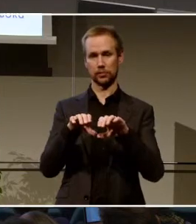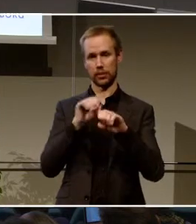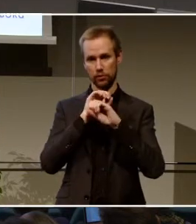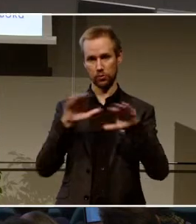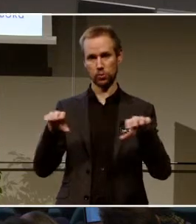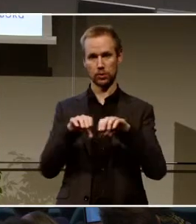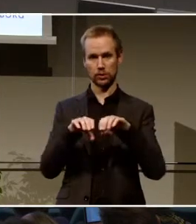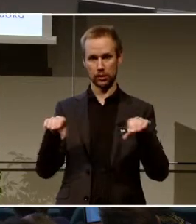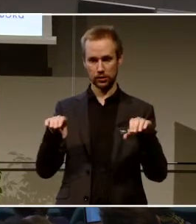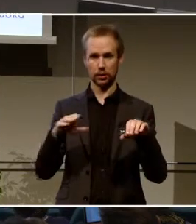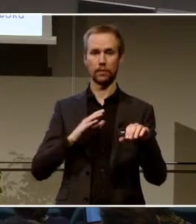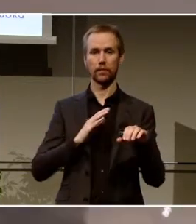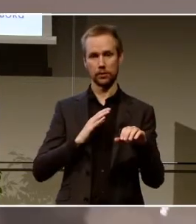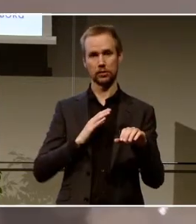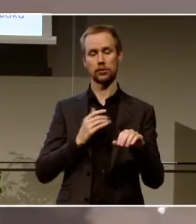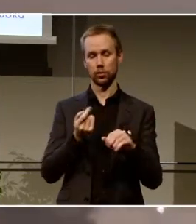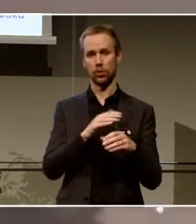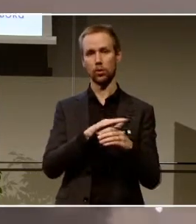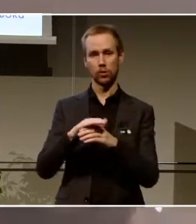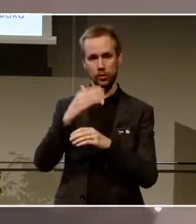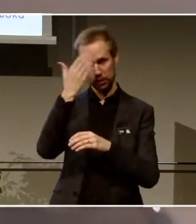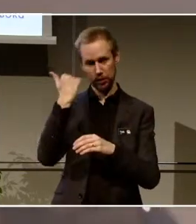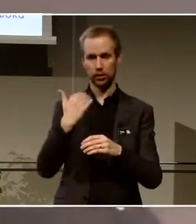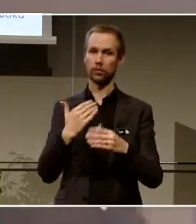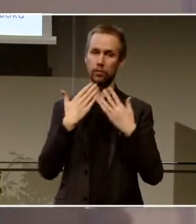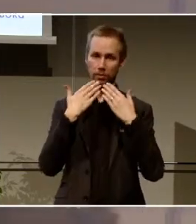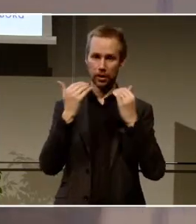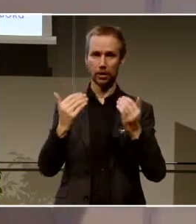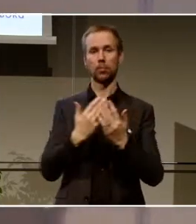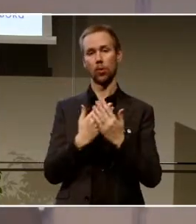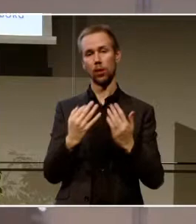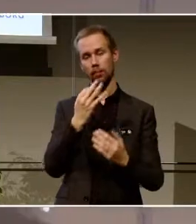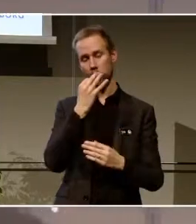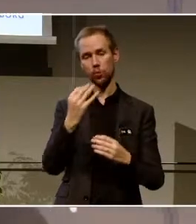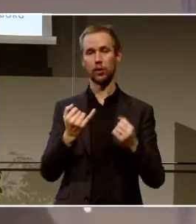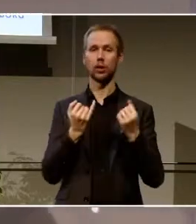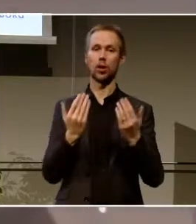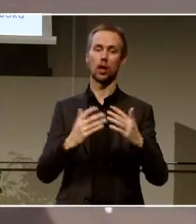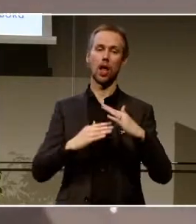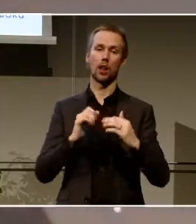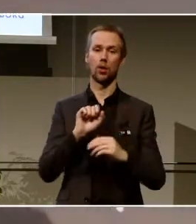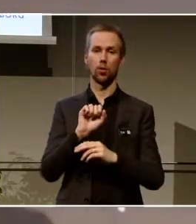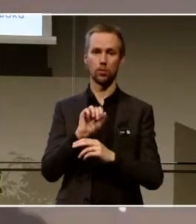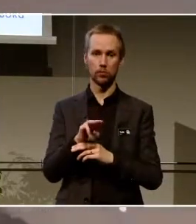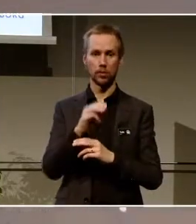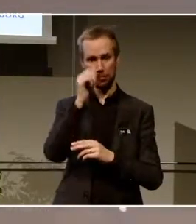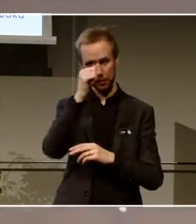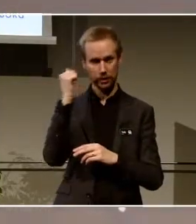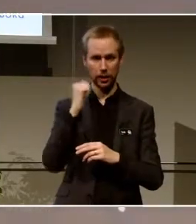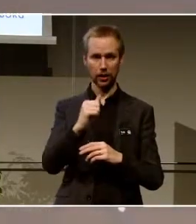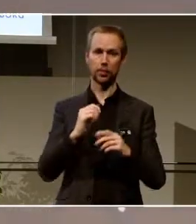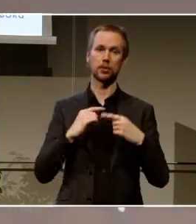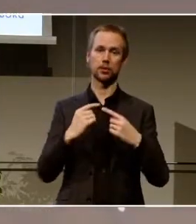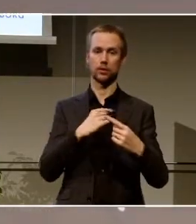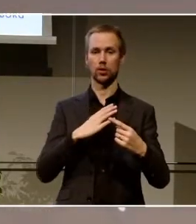att det finns en del vi kan förbättra. Mycket frågor handlar idag om en ganska krånglig process vi har för